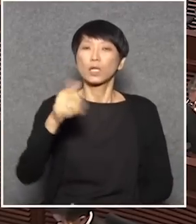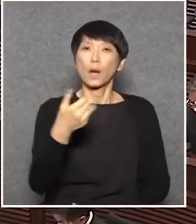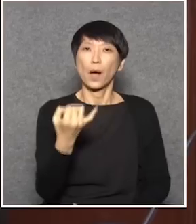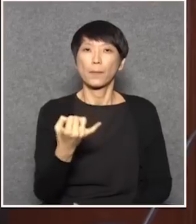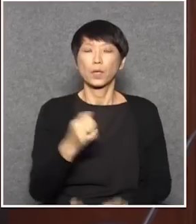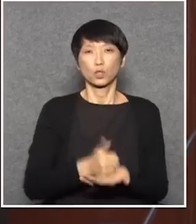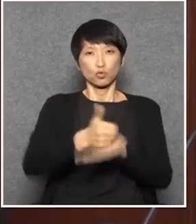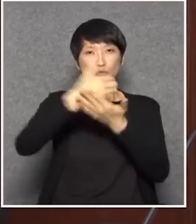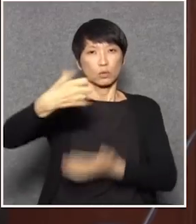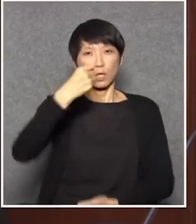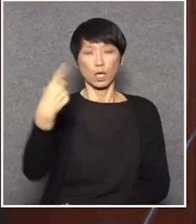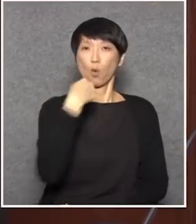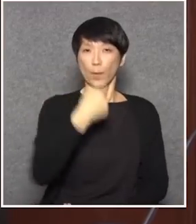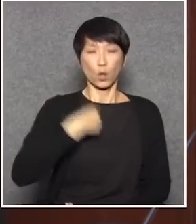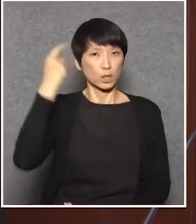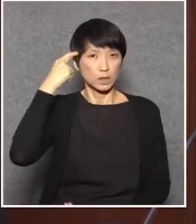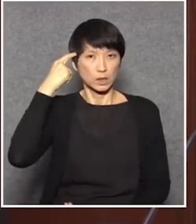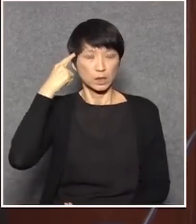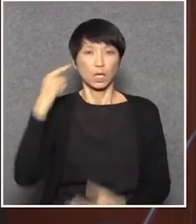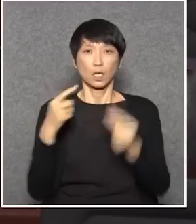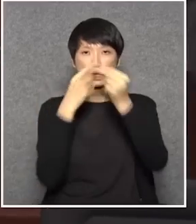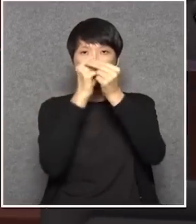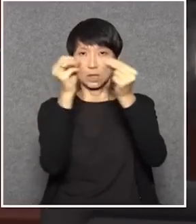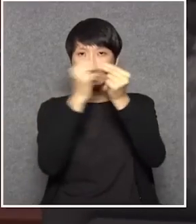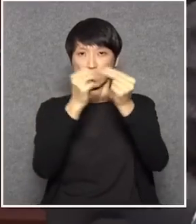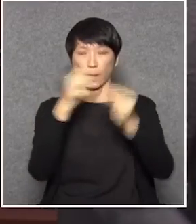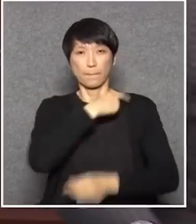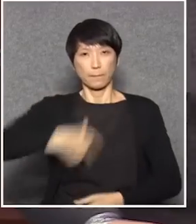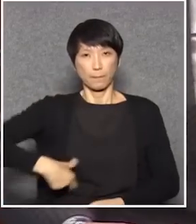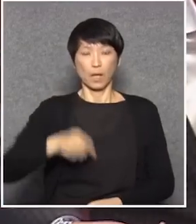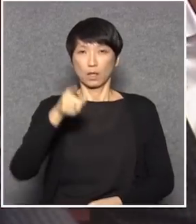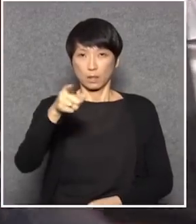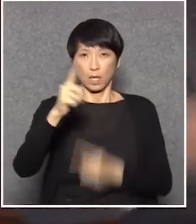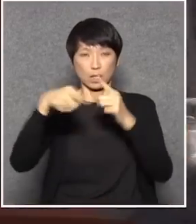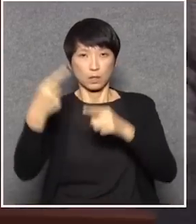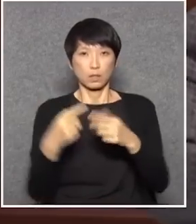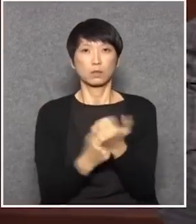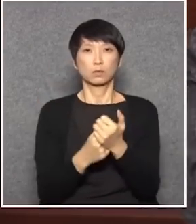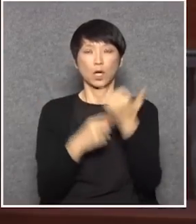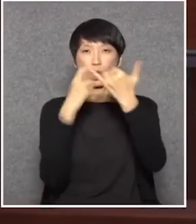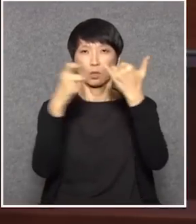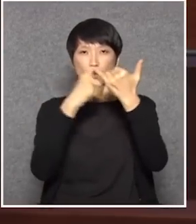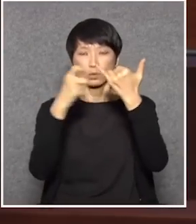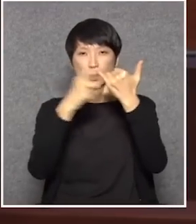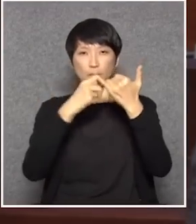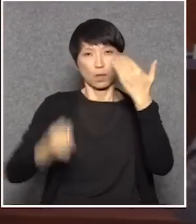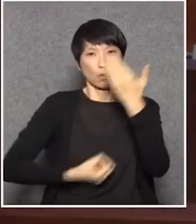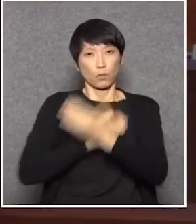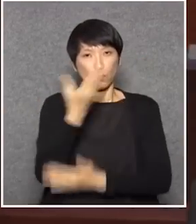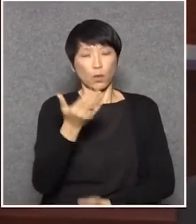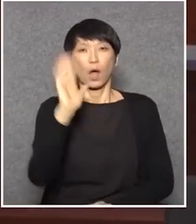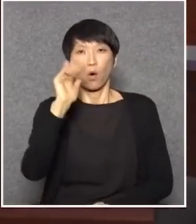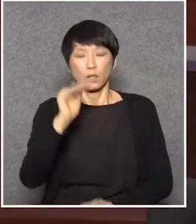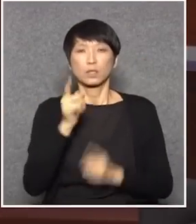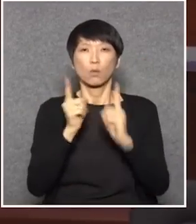你可不可以告訴我這七十個議員除了你老人家六十九個都可以發言又可以不發言